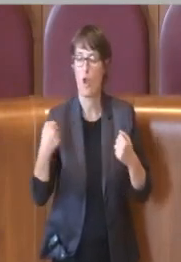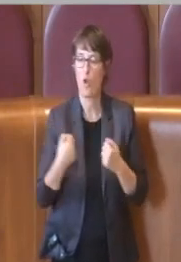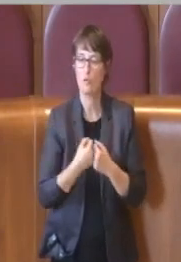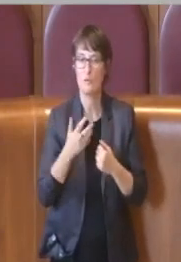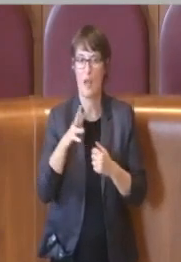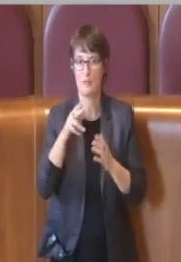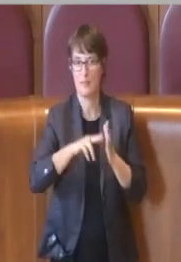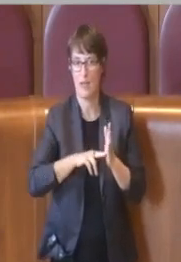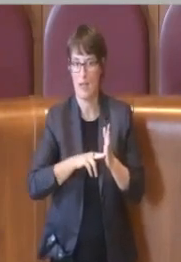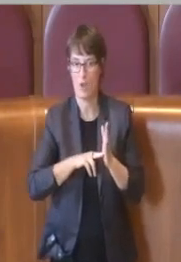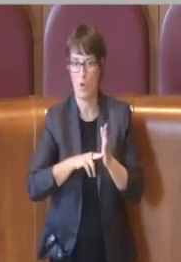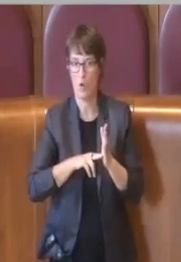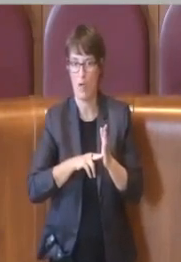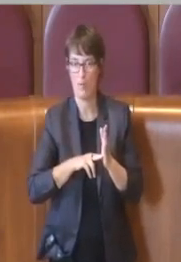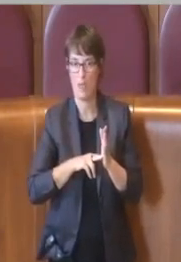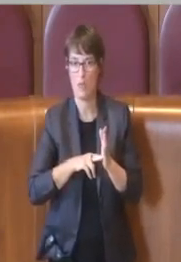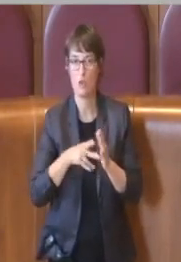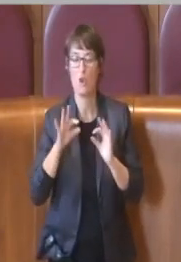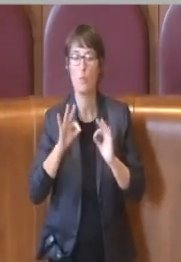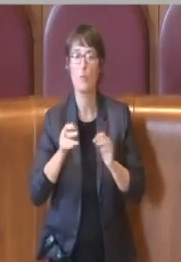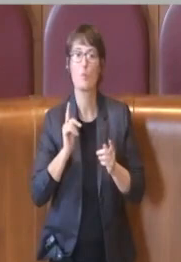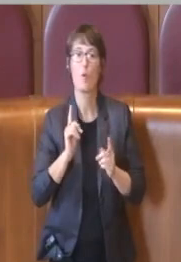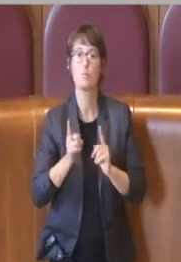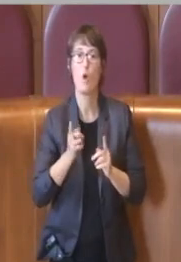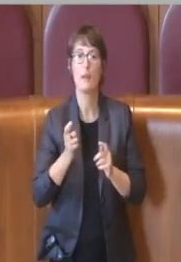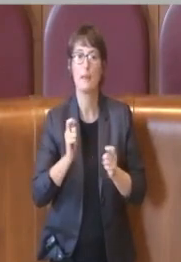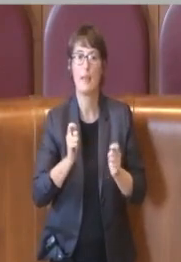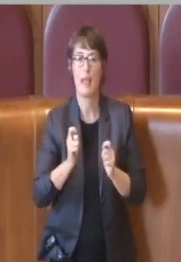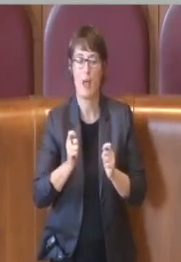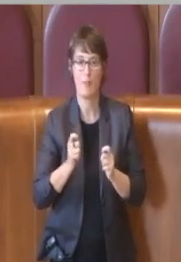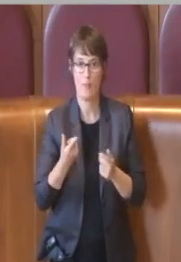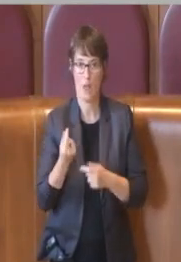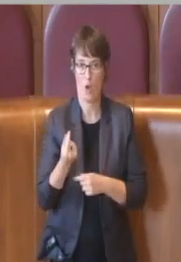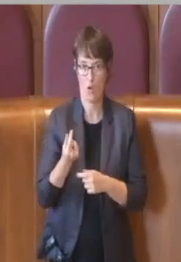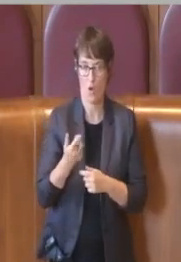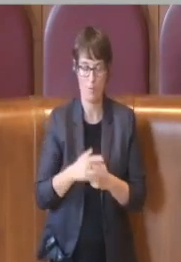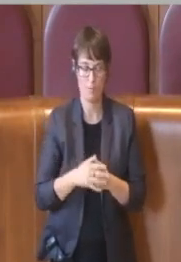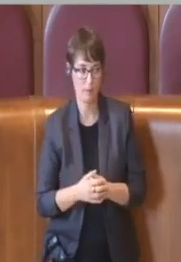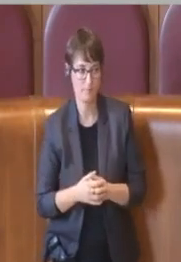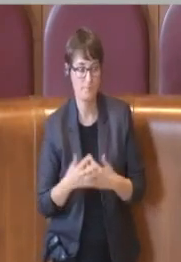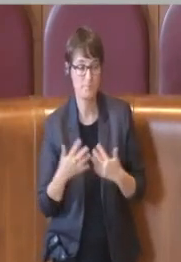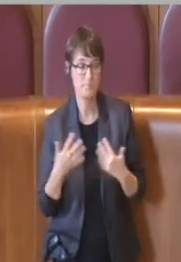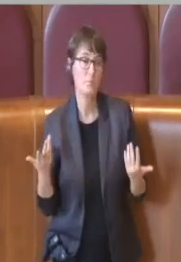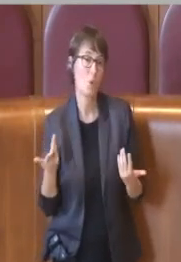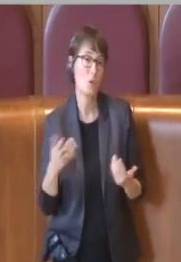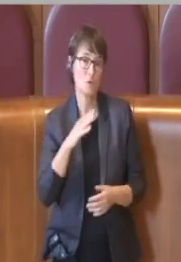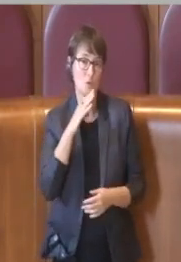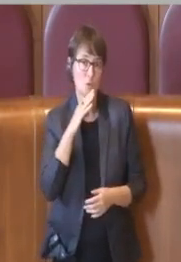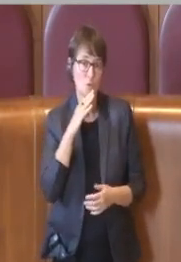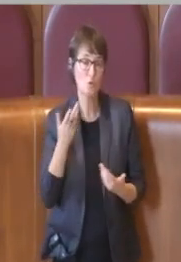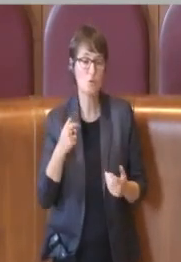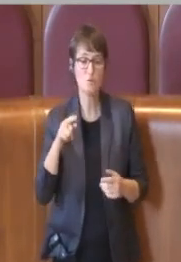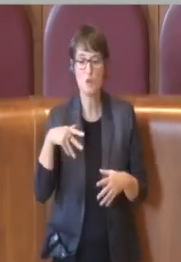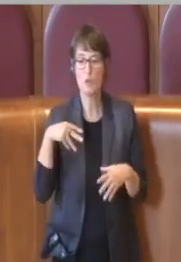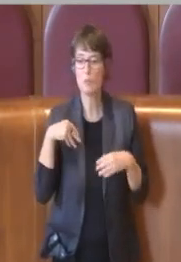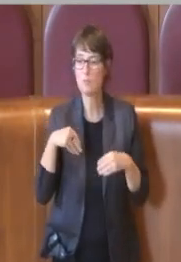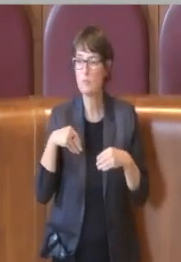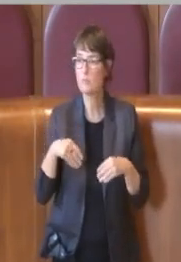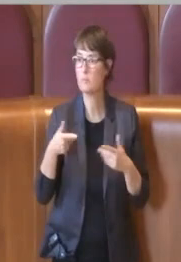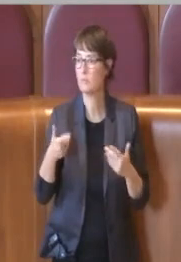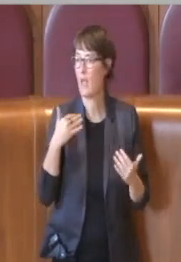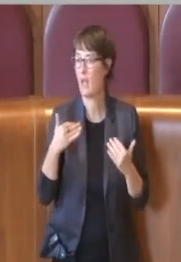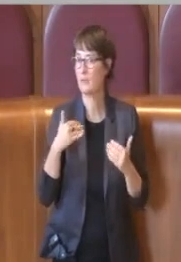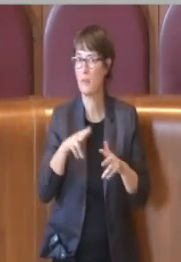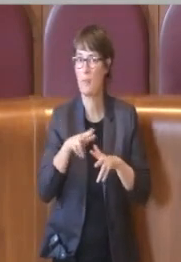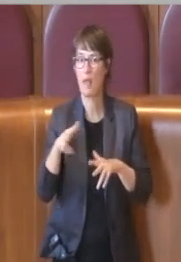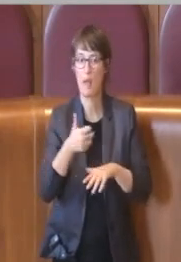basterebbe poi una semplice interlocuzione, la partecipazione anche alla Commissione Capitolina, dove abbiamo parlato di queste cose, per